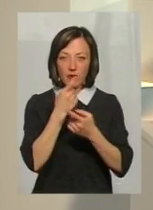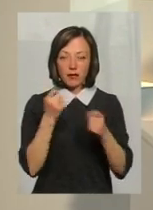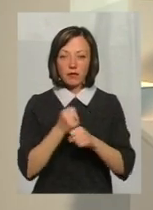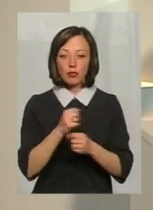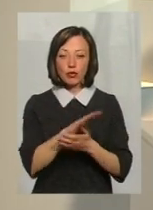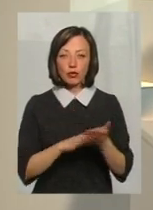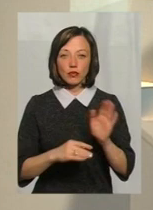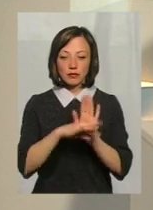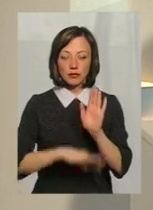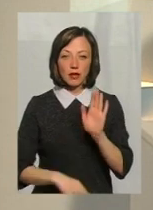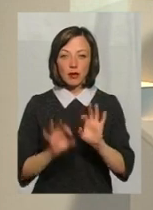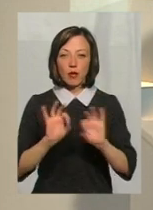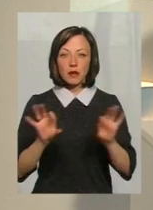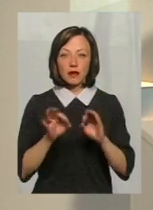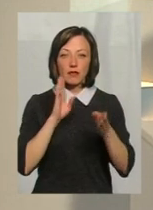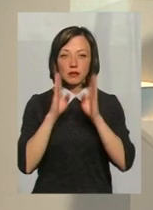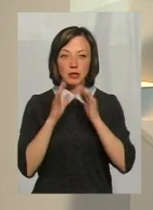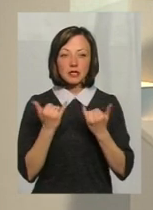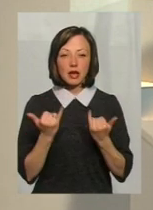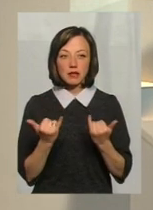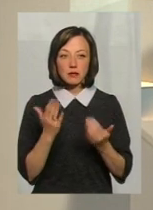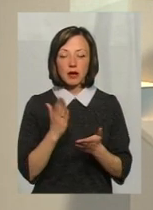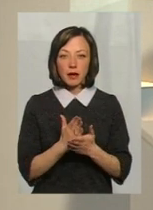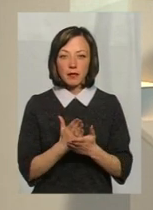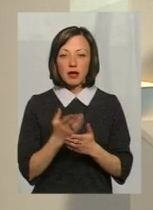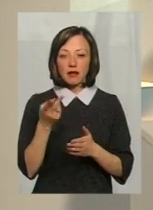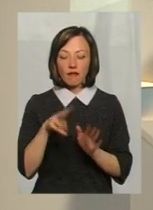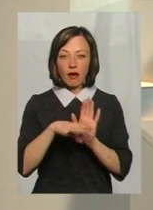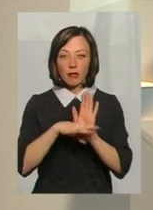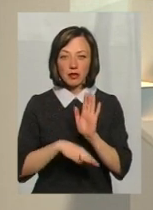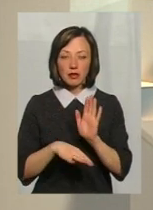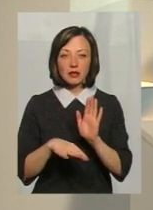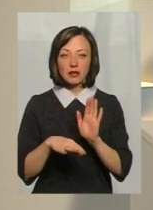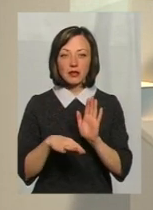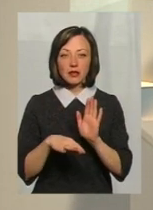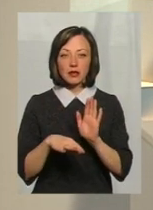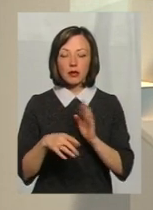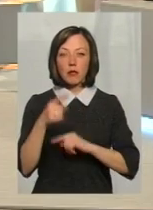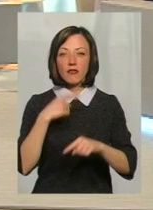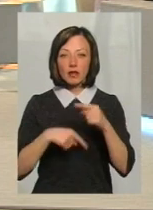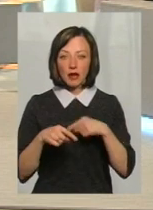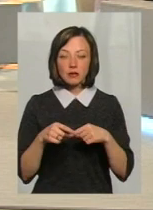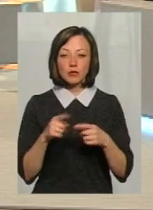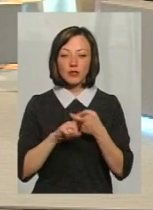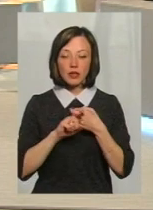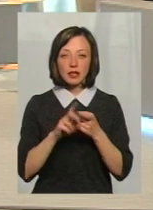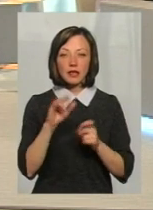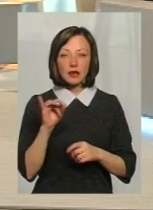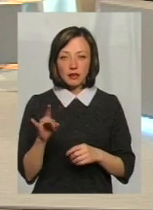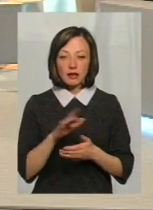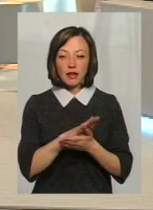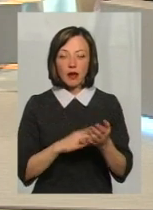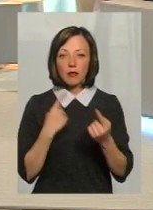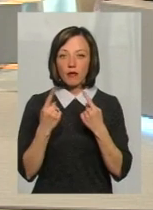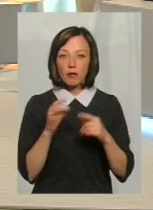продовжити писати коментарі у Фейсбук, і саме зараз ми маємо два таких, і саме зараз з них повертаюся, тому що стосуються вони кору. Ми далі